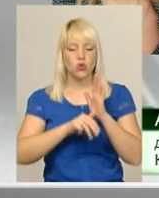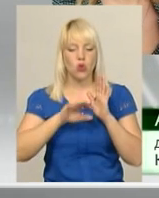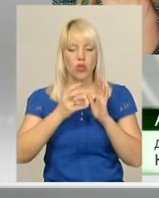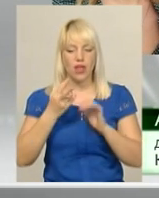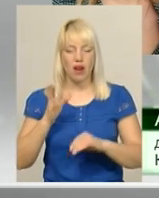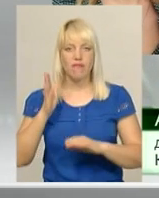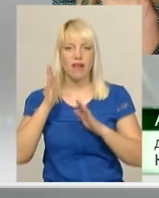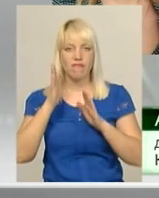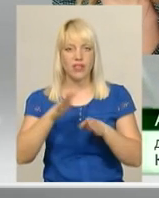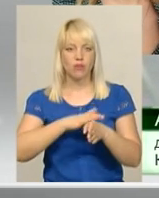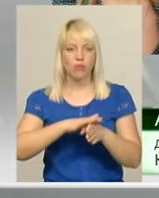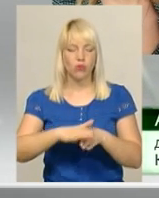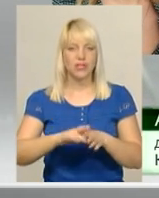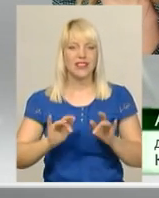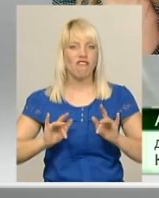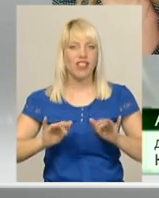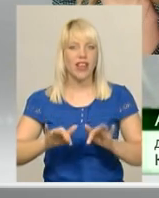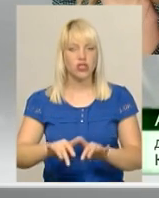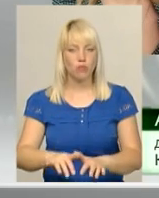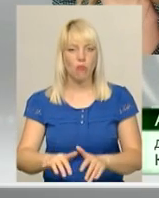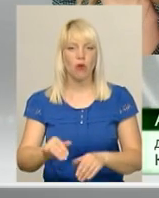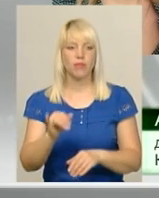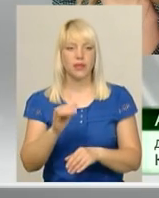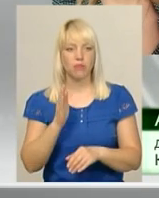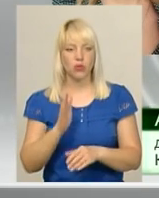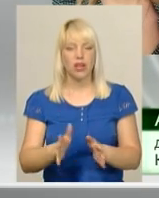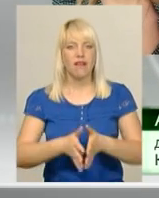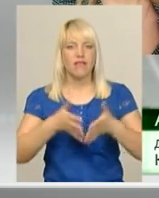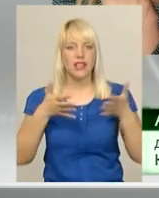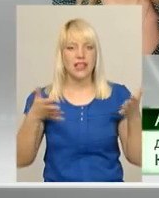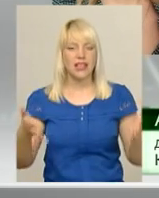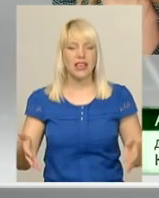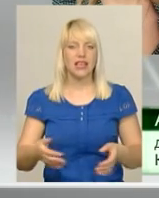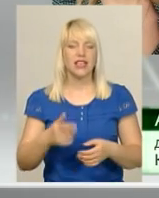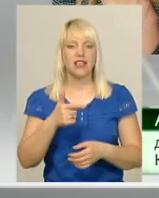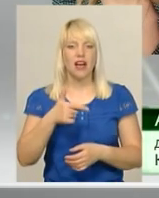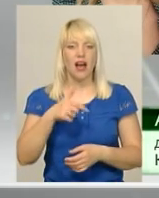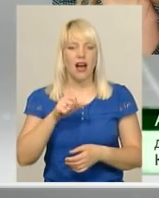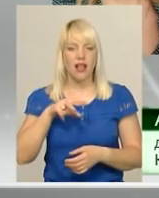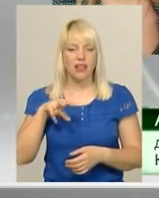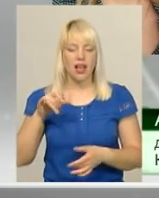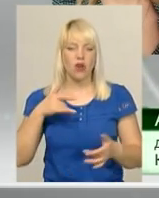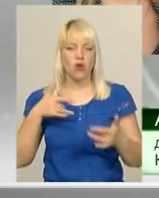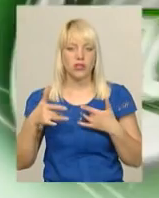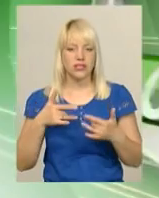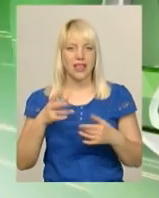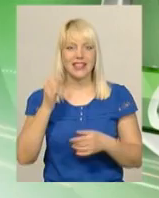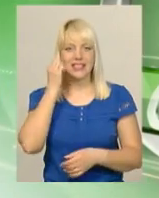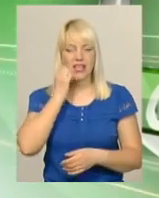відбудеться флешмоб і відбудеться великий гала-концерт на центральній турці Старого міста.